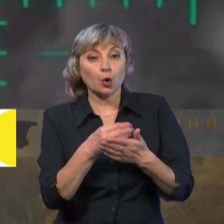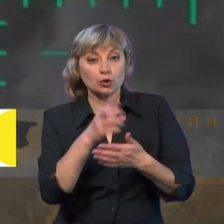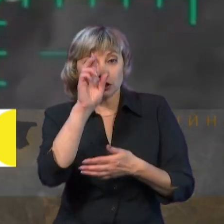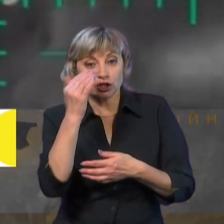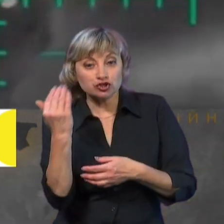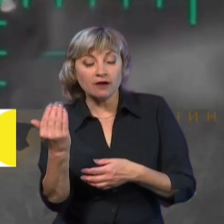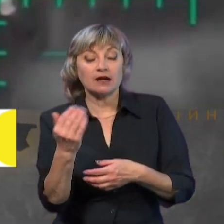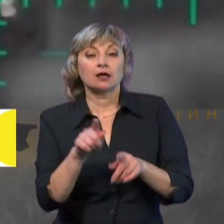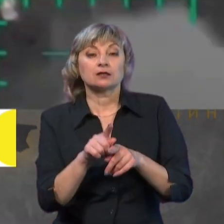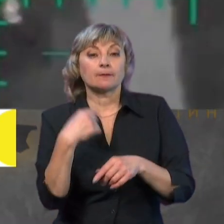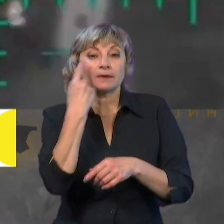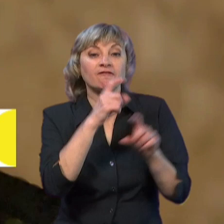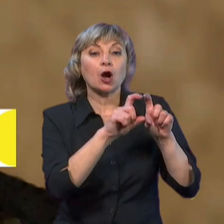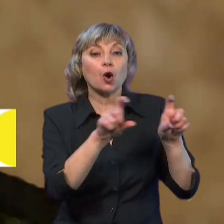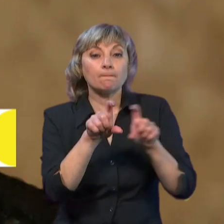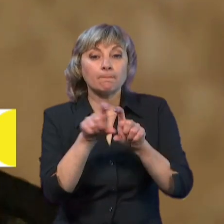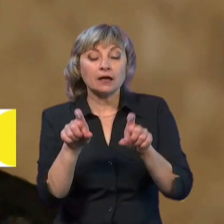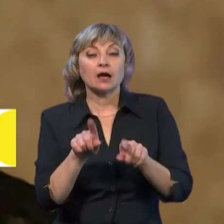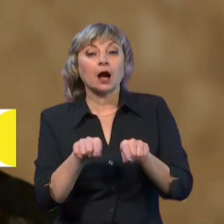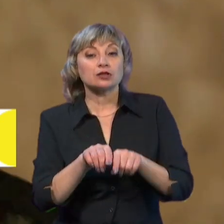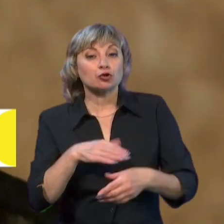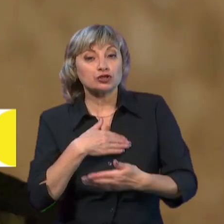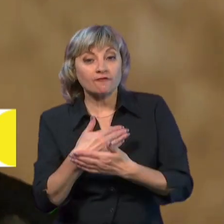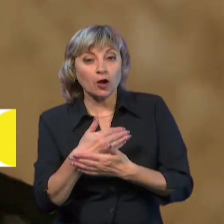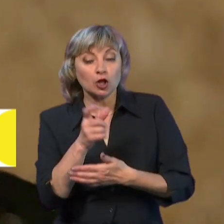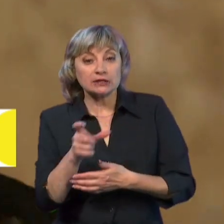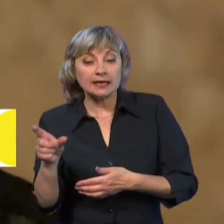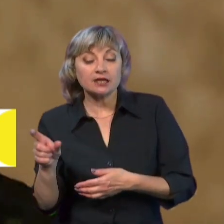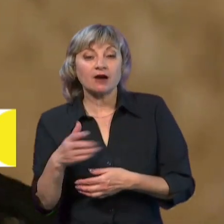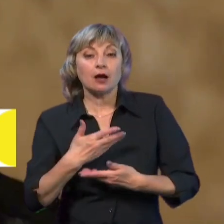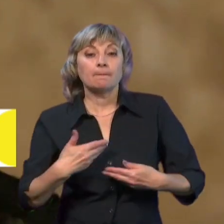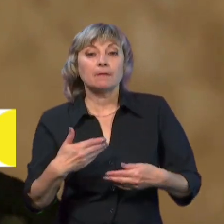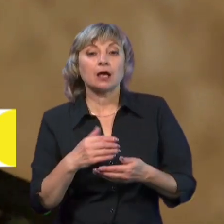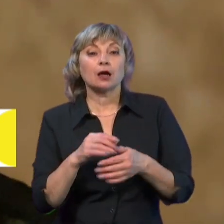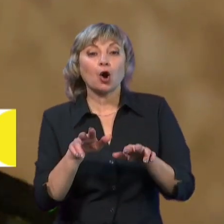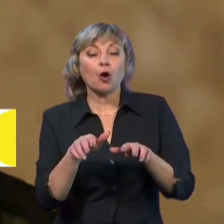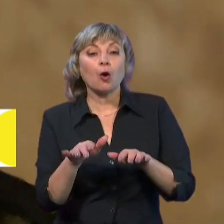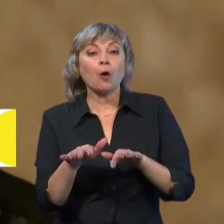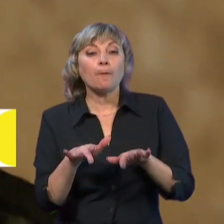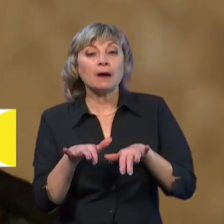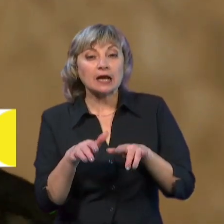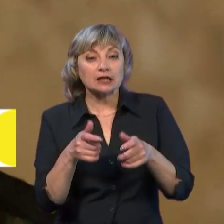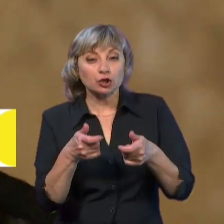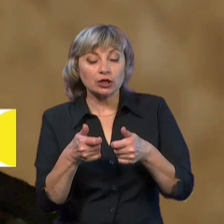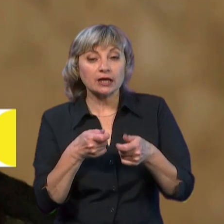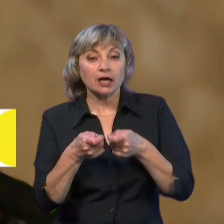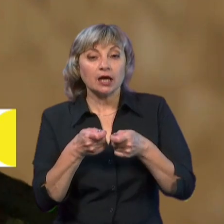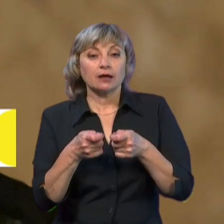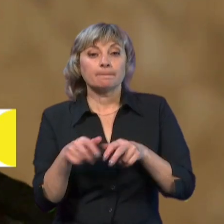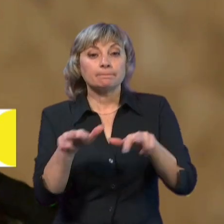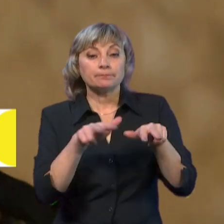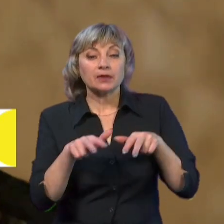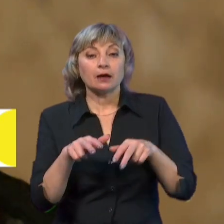рахунок приватних компаній, а також волонтерів. Ми, оператори безпілотних літальних апаратів, продовжуємо для